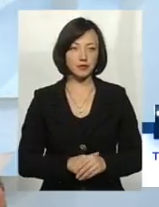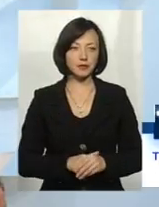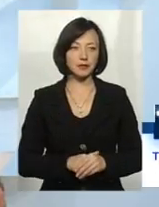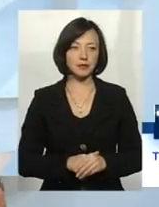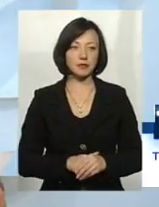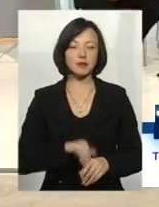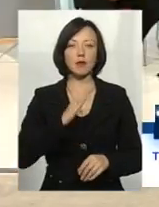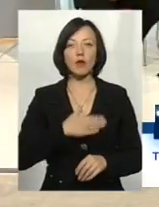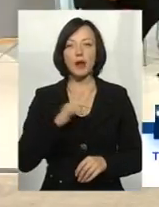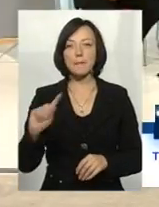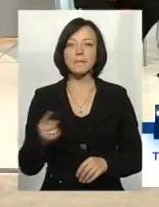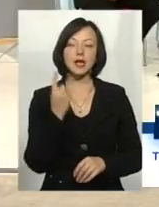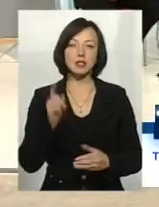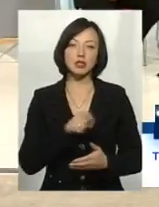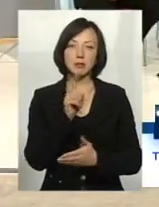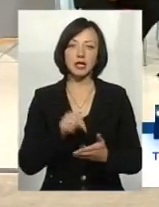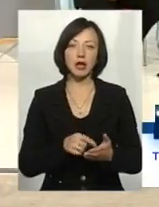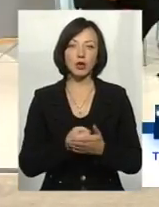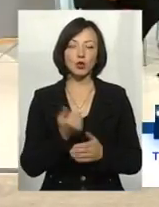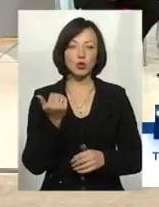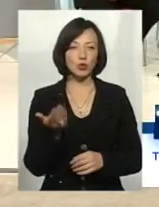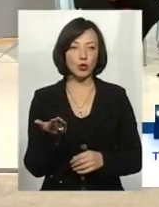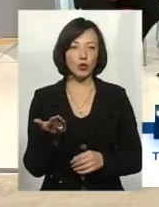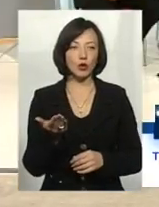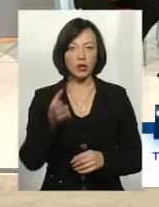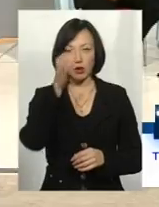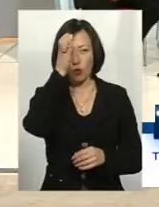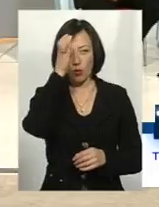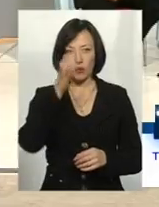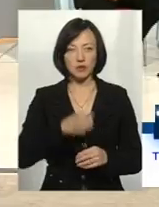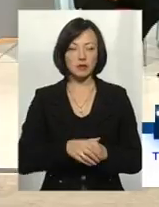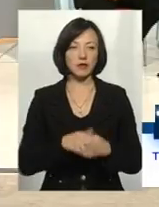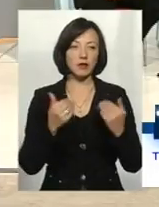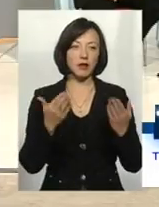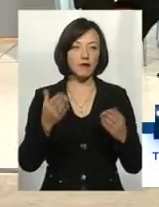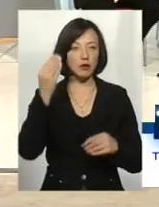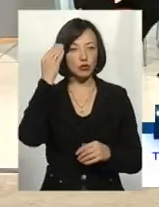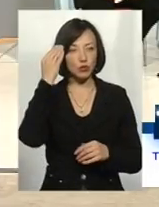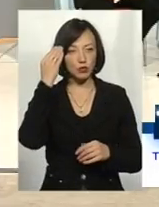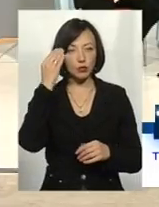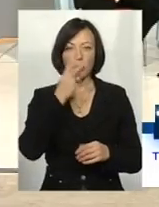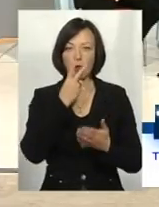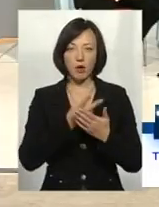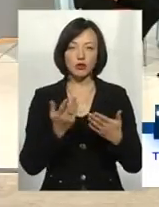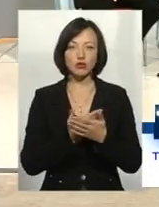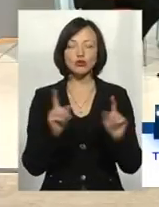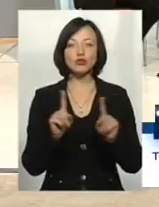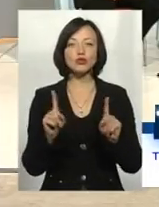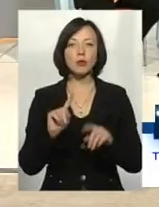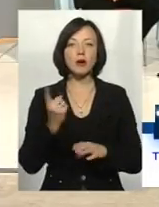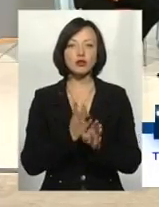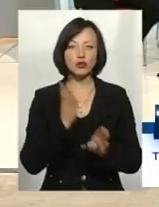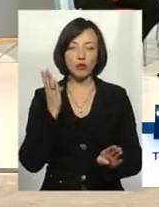А моє перше запитання, все-таки, мабуть, до науковців. На вашу думку, побачили сюжет. Що